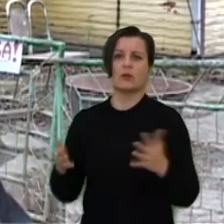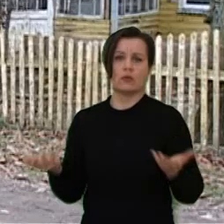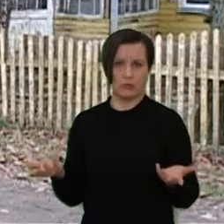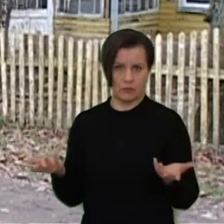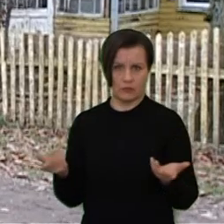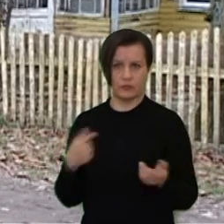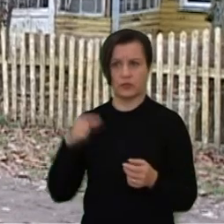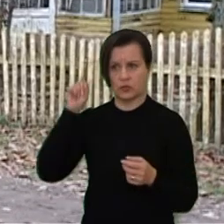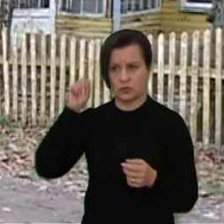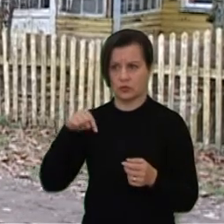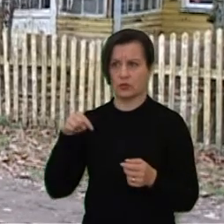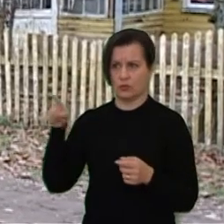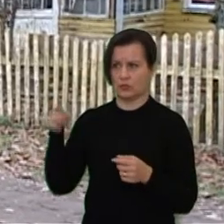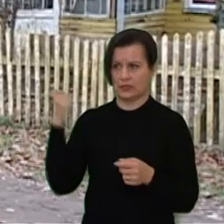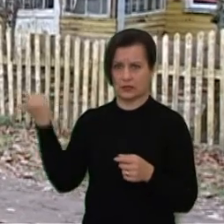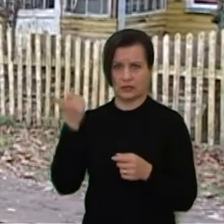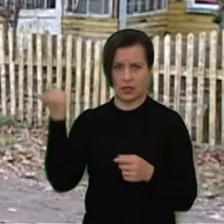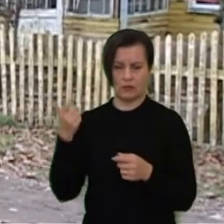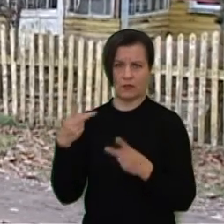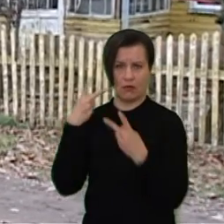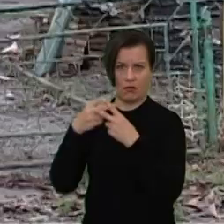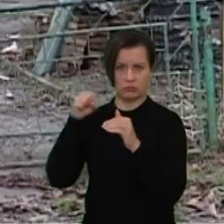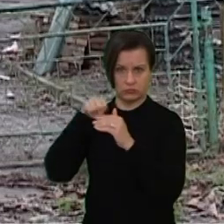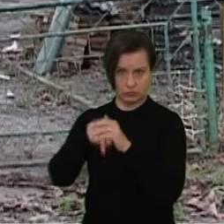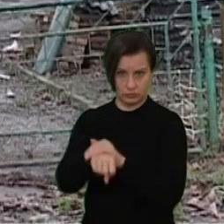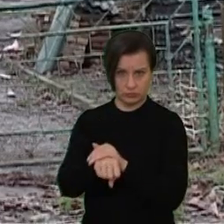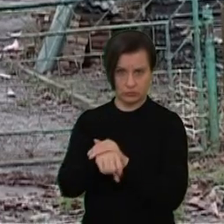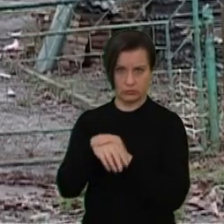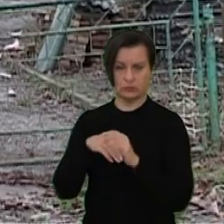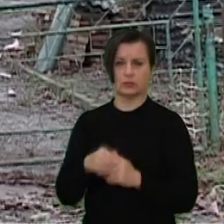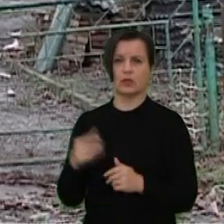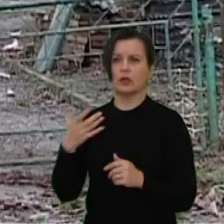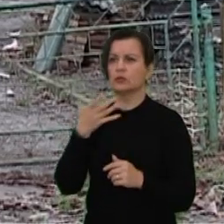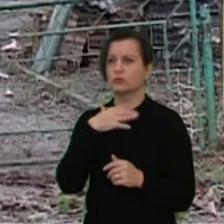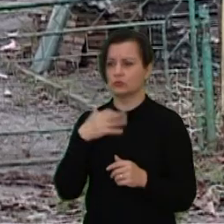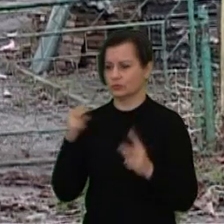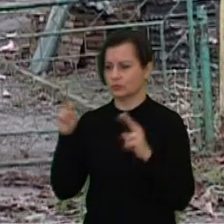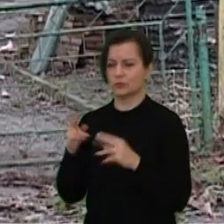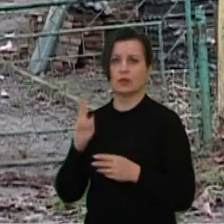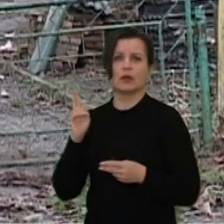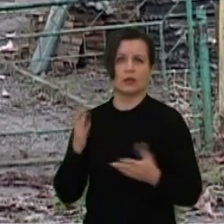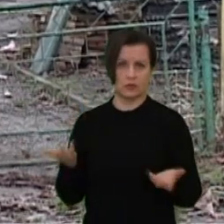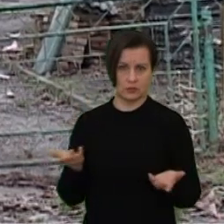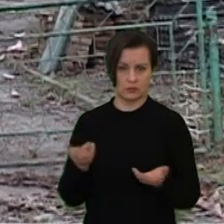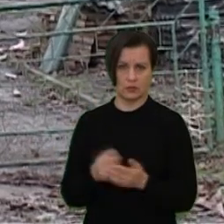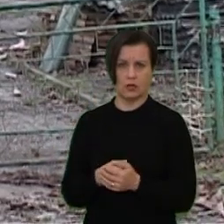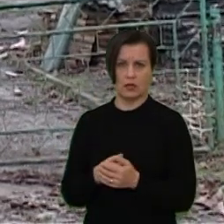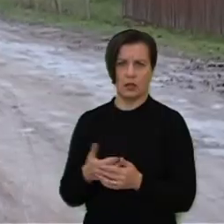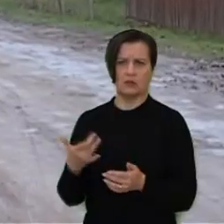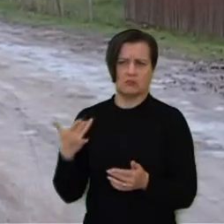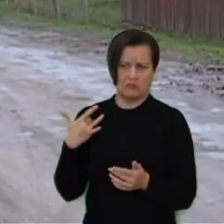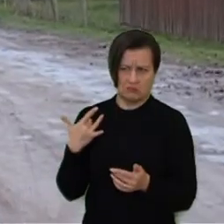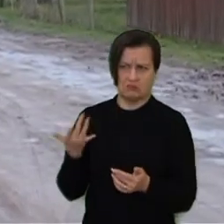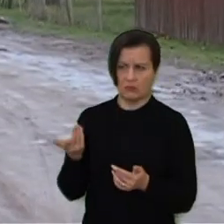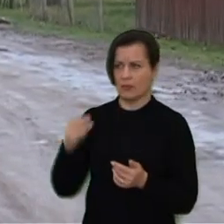savininkas iš tikrųjų yra nuteistas ir yra uždarytas. Dėl to gavosi šuniukai kaip ir be priežirus, nes